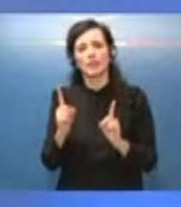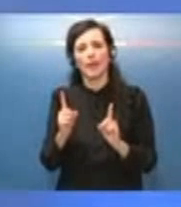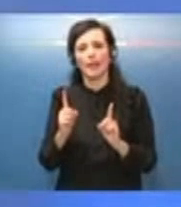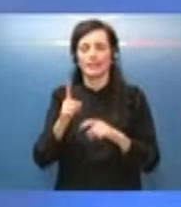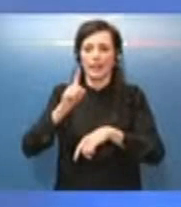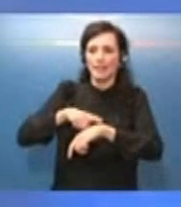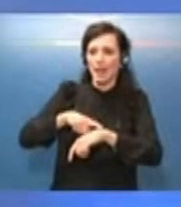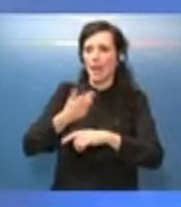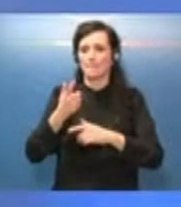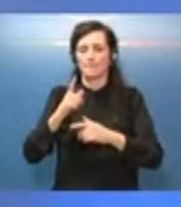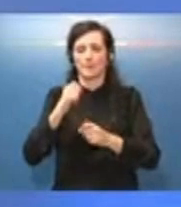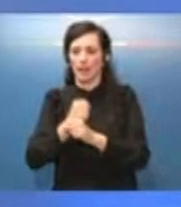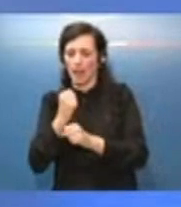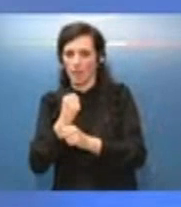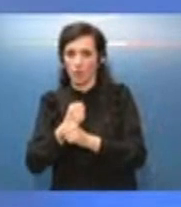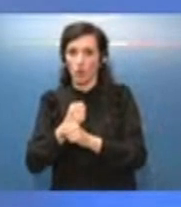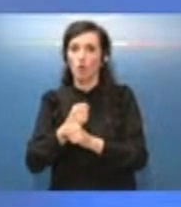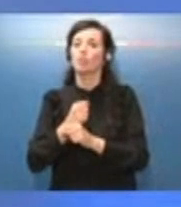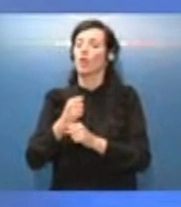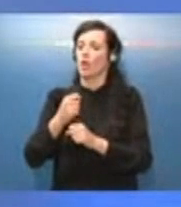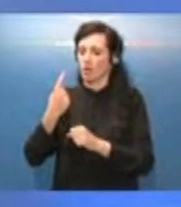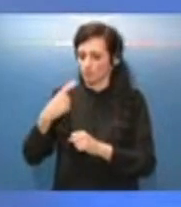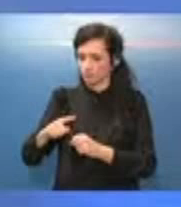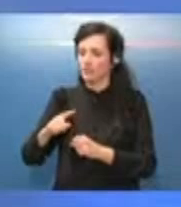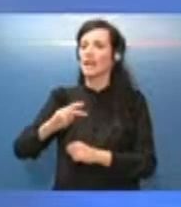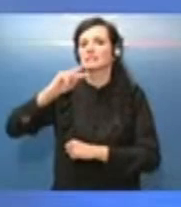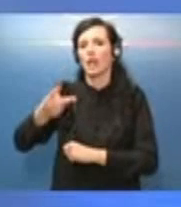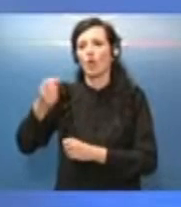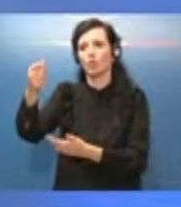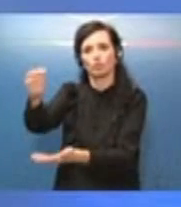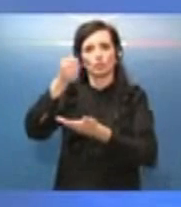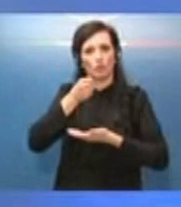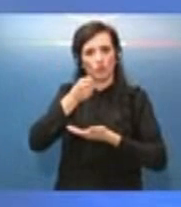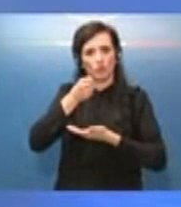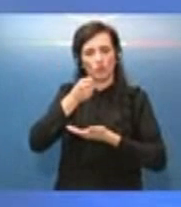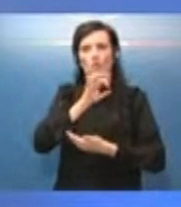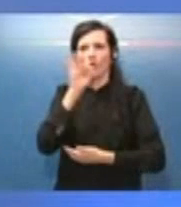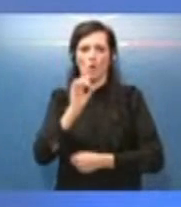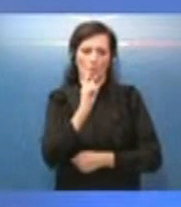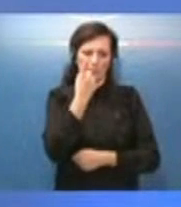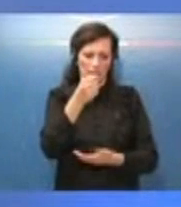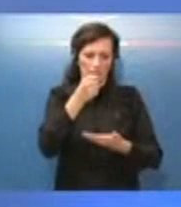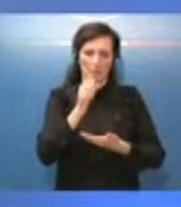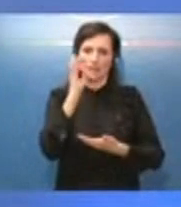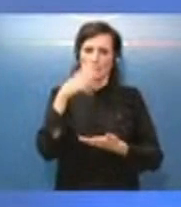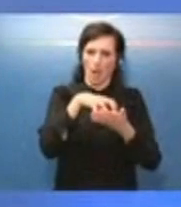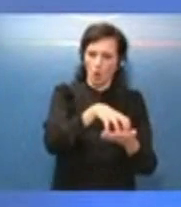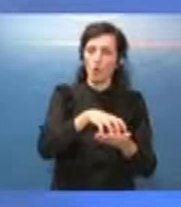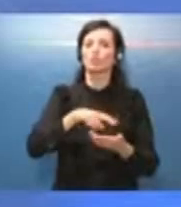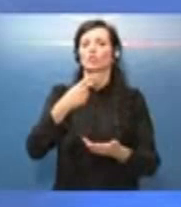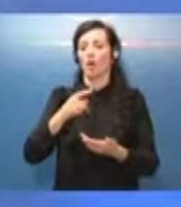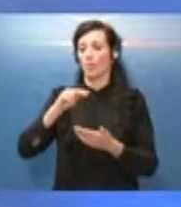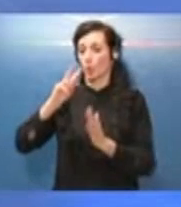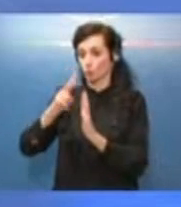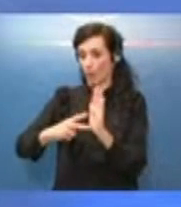tempi di lavoro prima dell'esborso della seconda tranche o della prima se il primo era un acconto insomma e